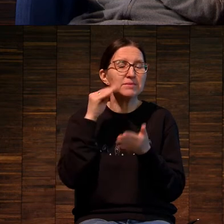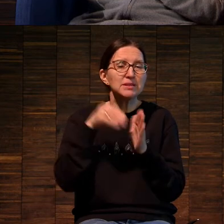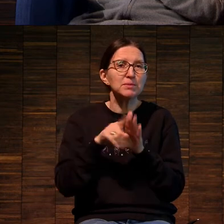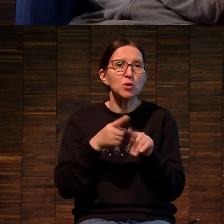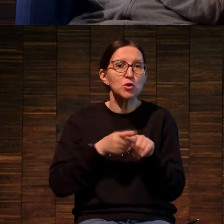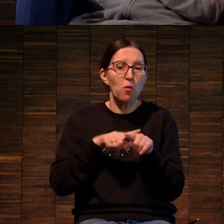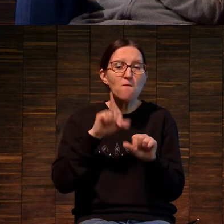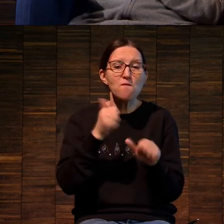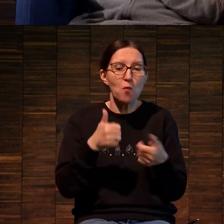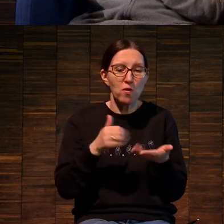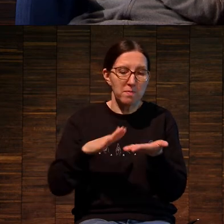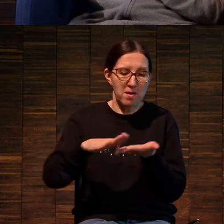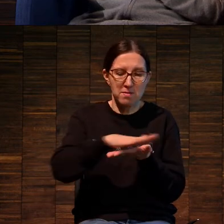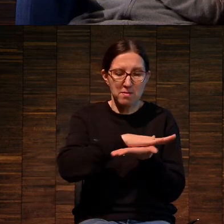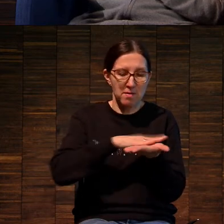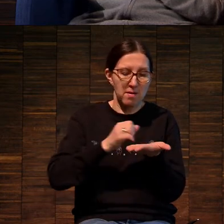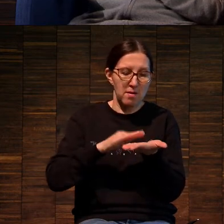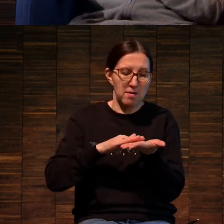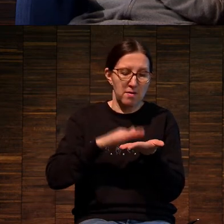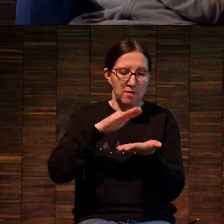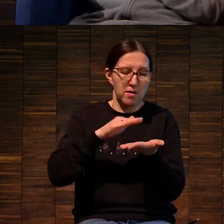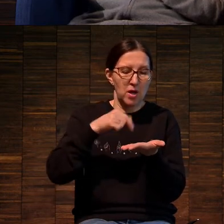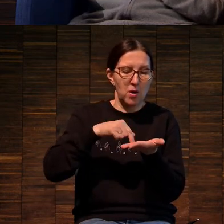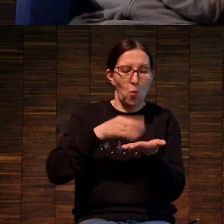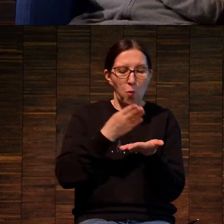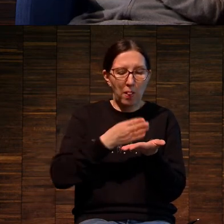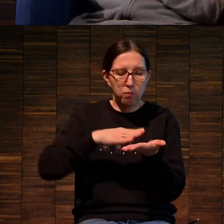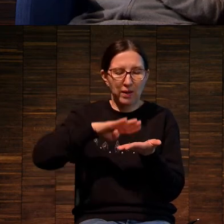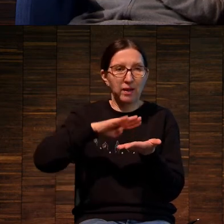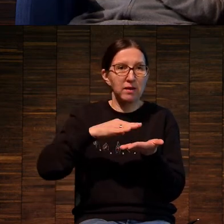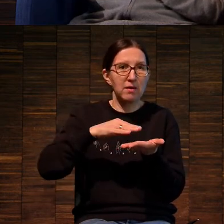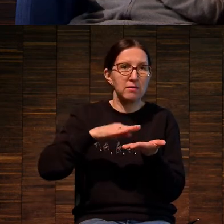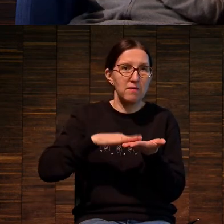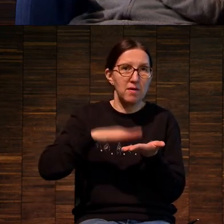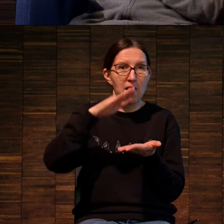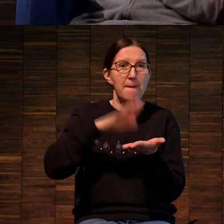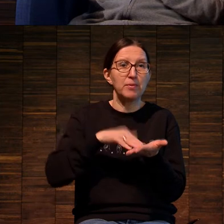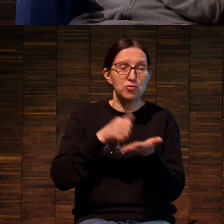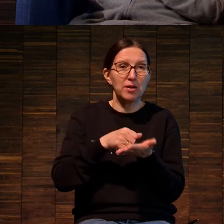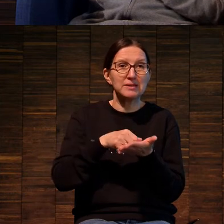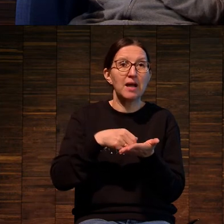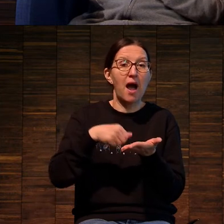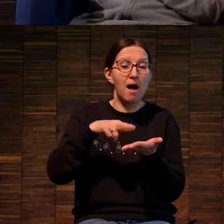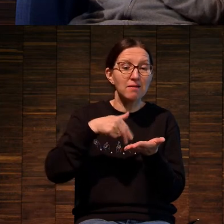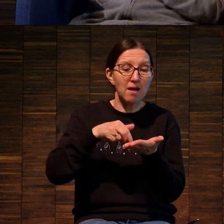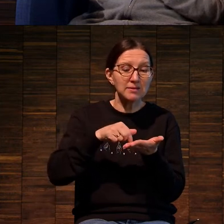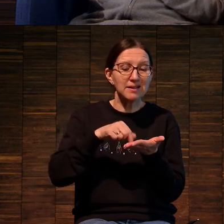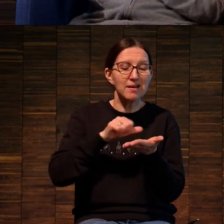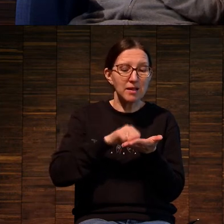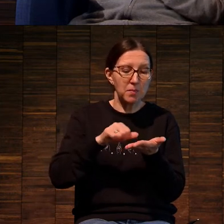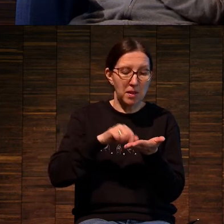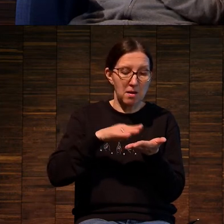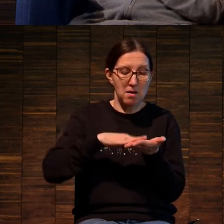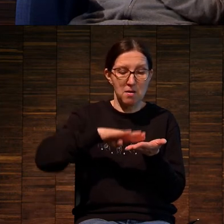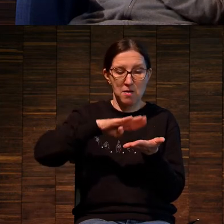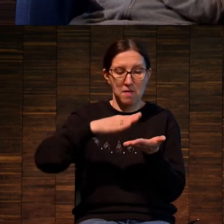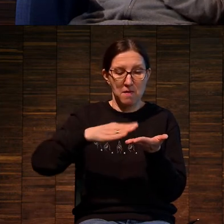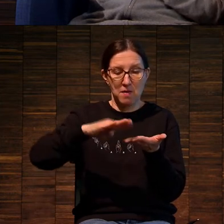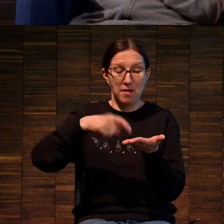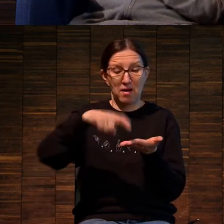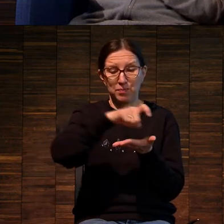печатная форма имеет возвышение углубления, и краска наносится на возвышение печатной